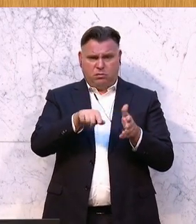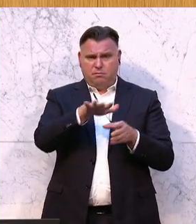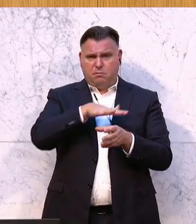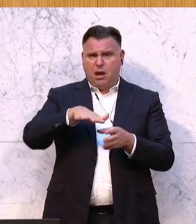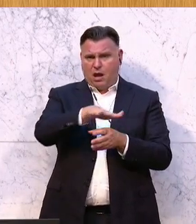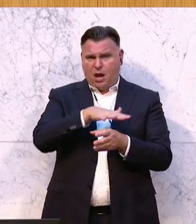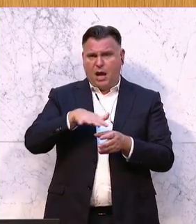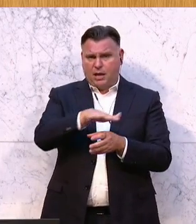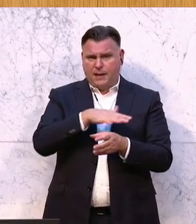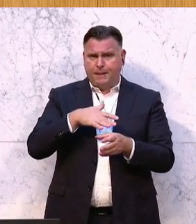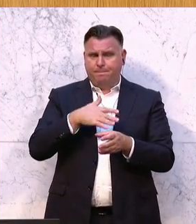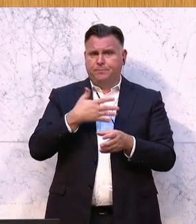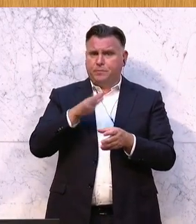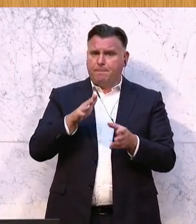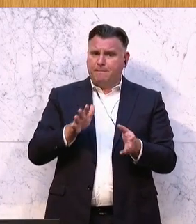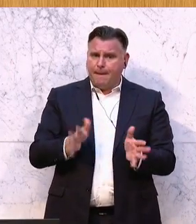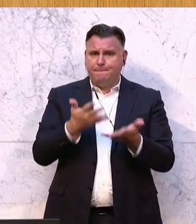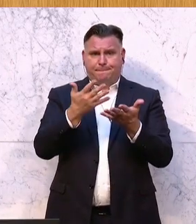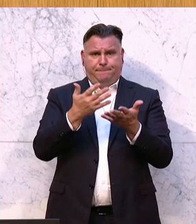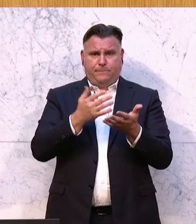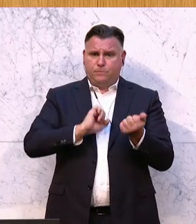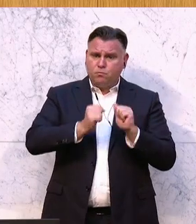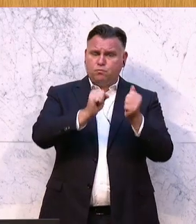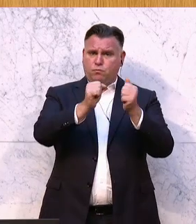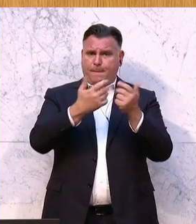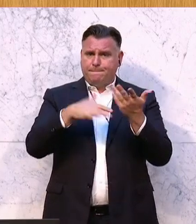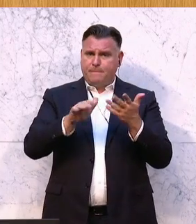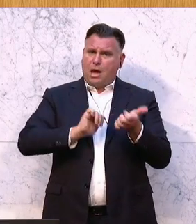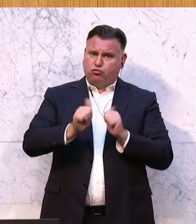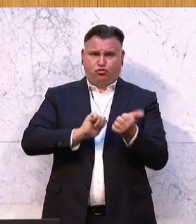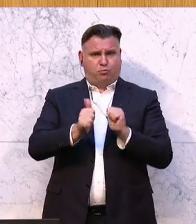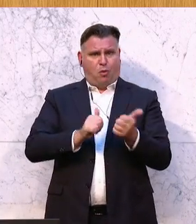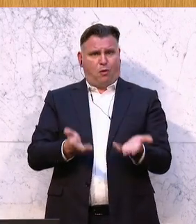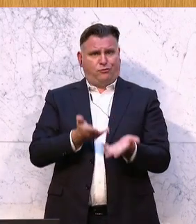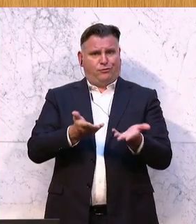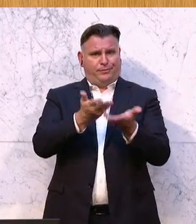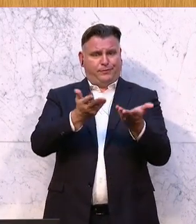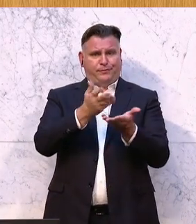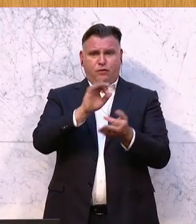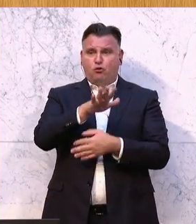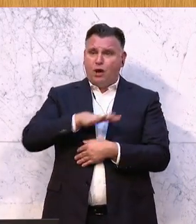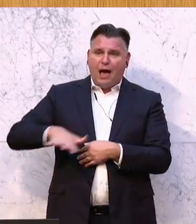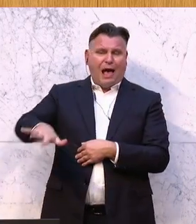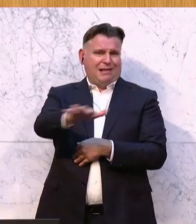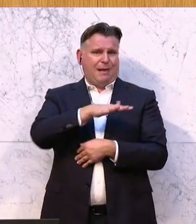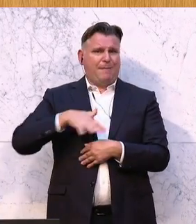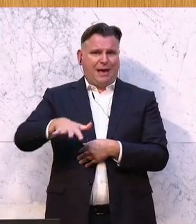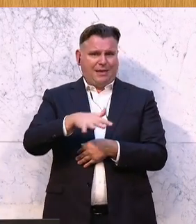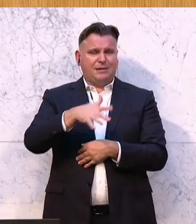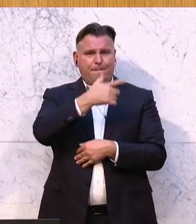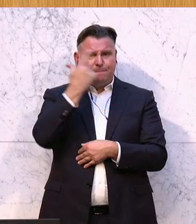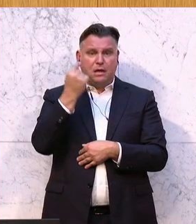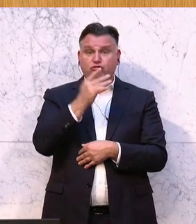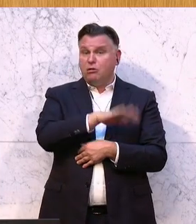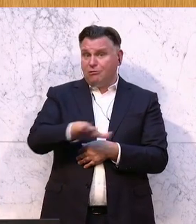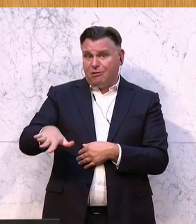Mobilisierung, die sportliche Betätigung der Allgemeinheit, der Menschen, der